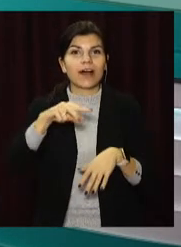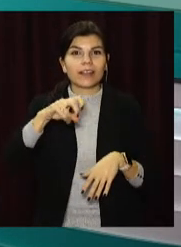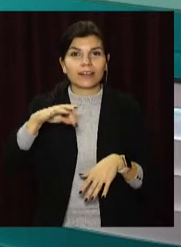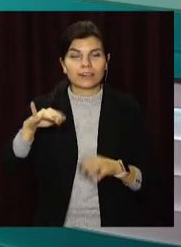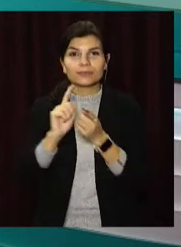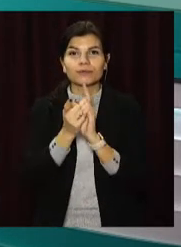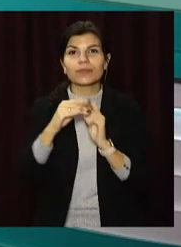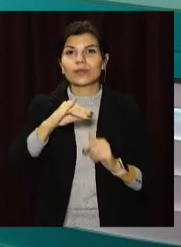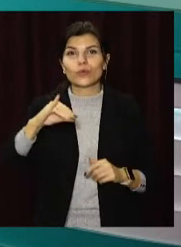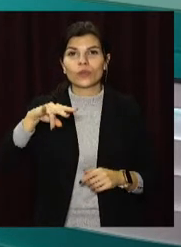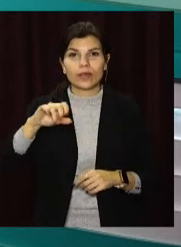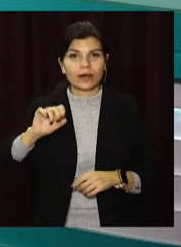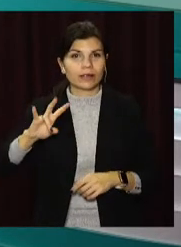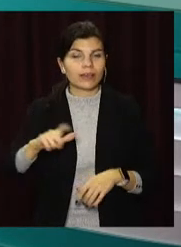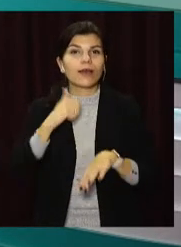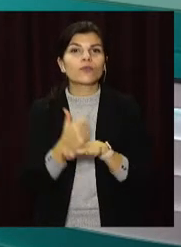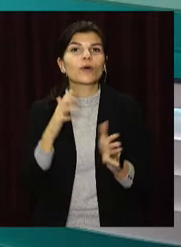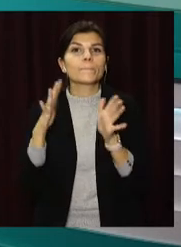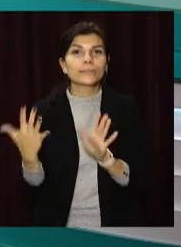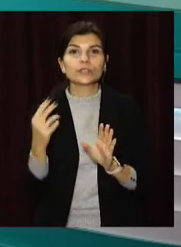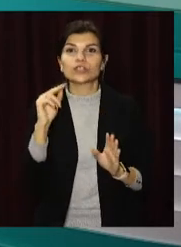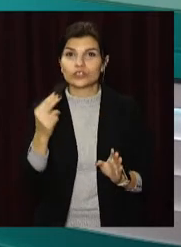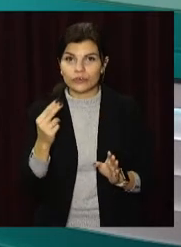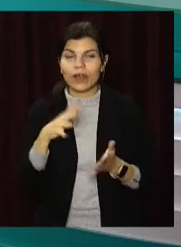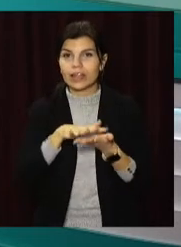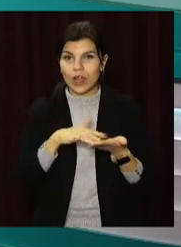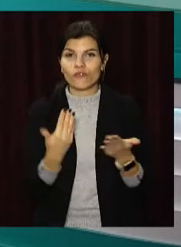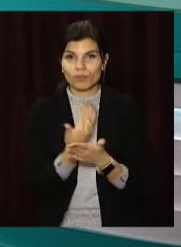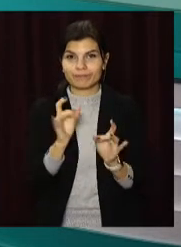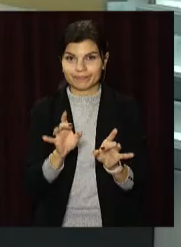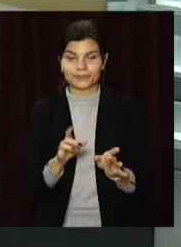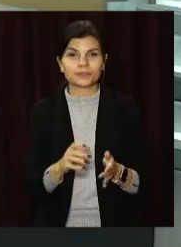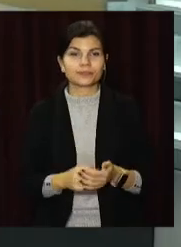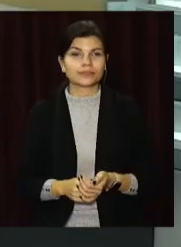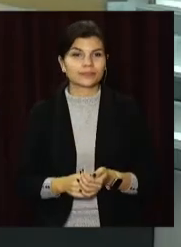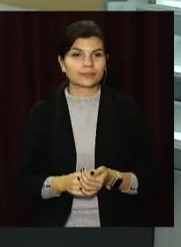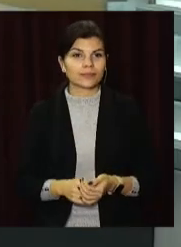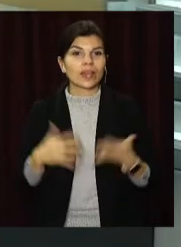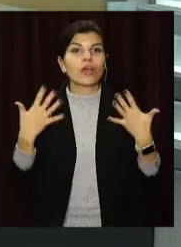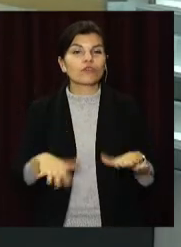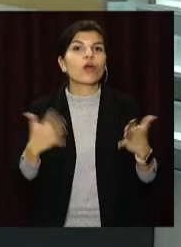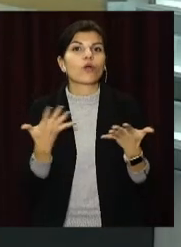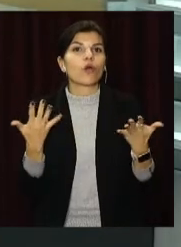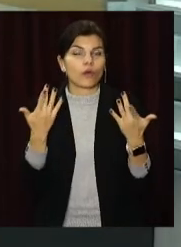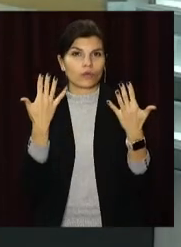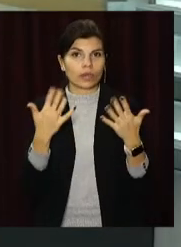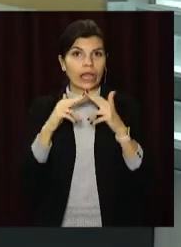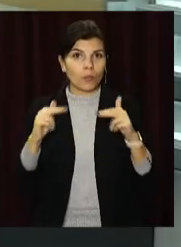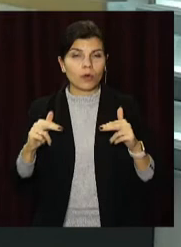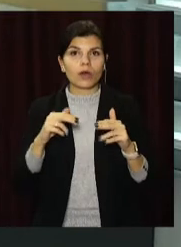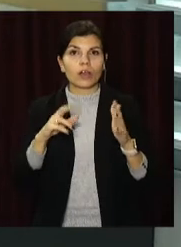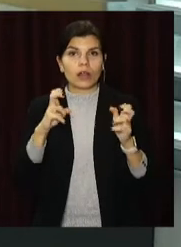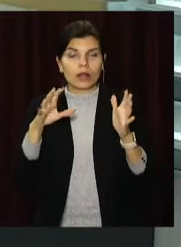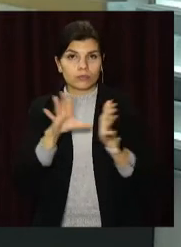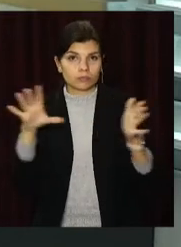сурдоперекладачка Юліана Пуговкіна. І про головні події четверга – далі у випуску. Вже вкотре Дніпропетровщина серед